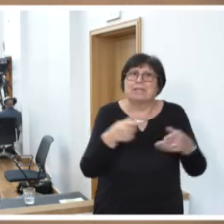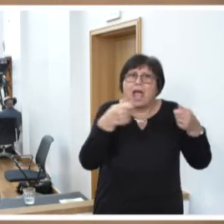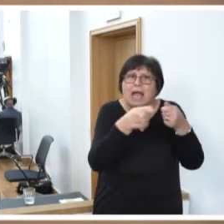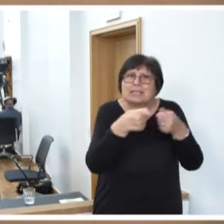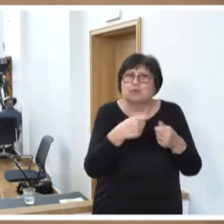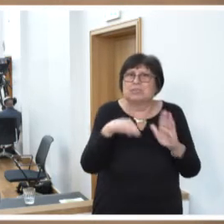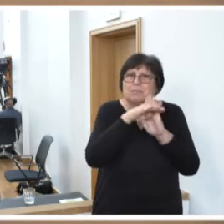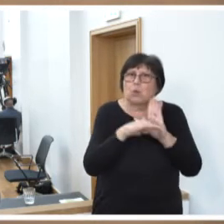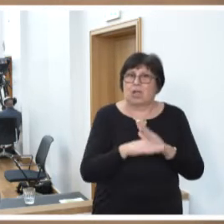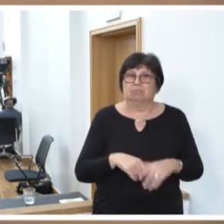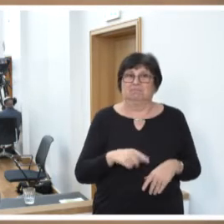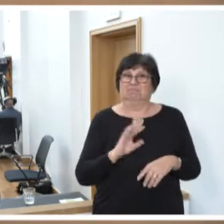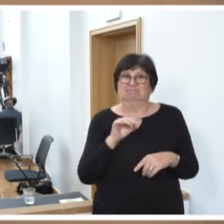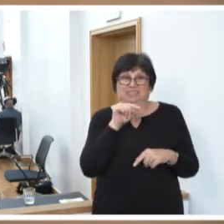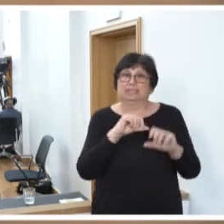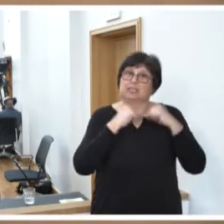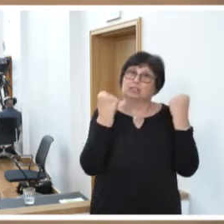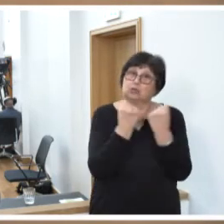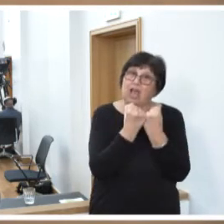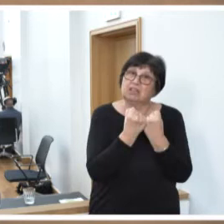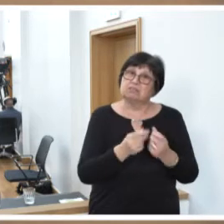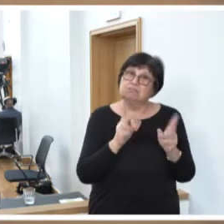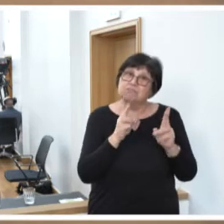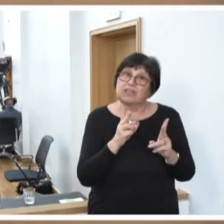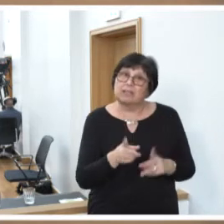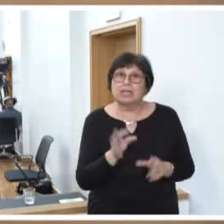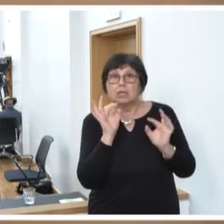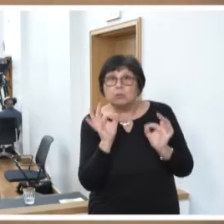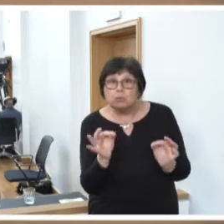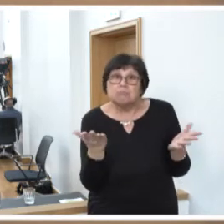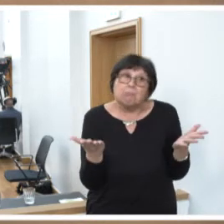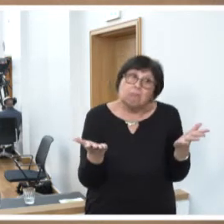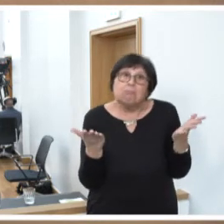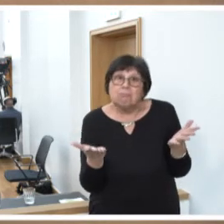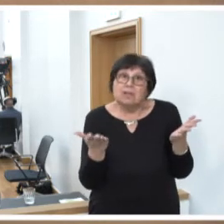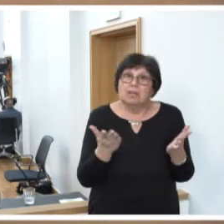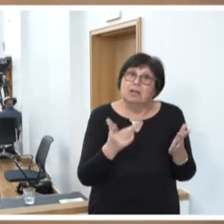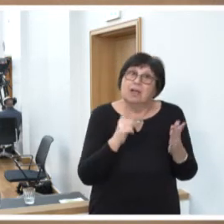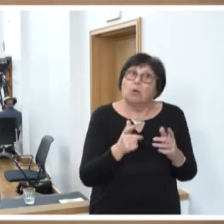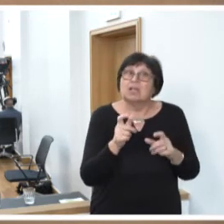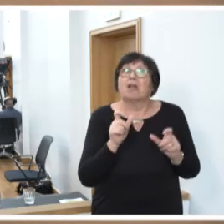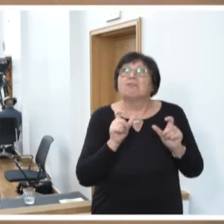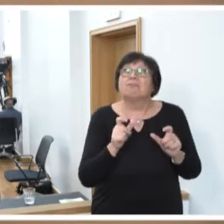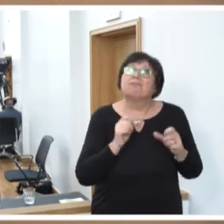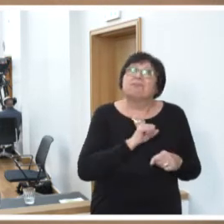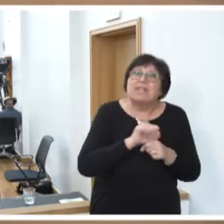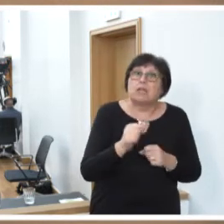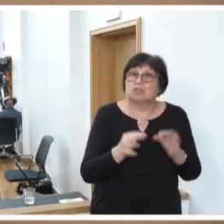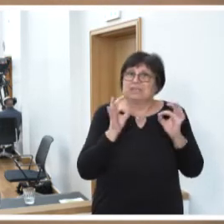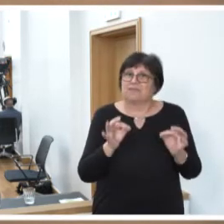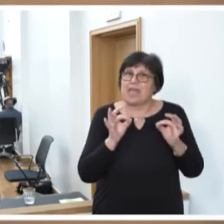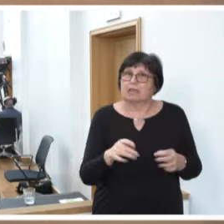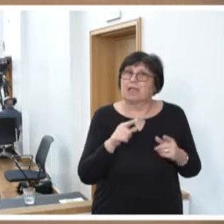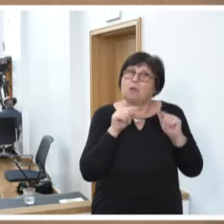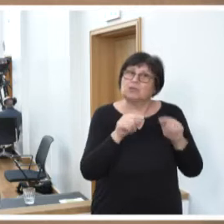dann muss man sagen, ist dieser Staat wirklich widerstandsfähig und resilient genug, um auch in Extremsituationen